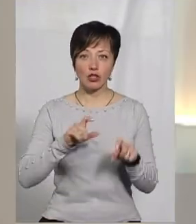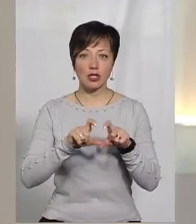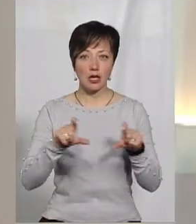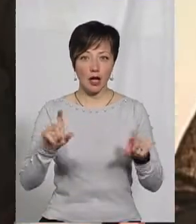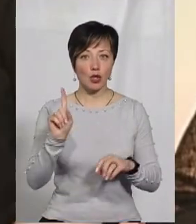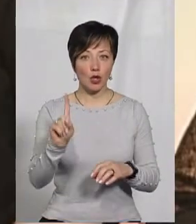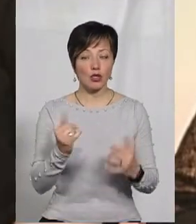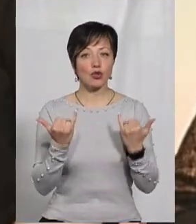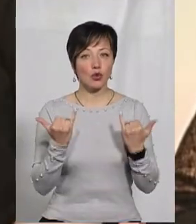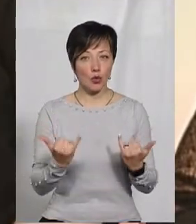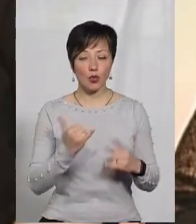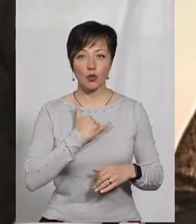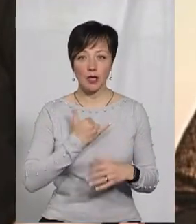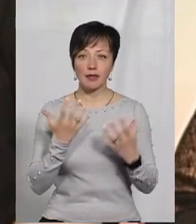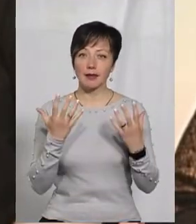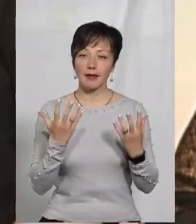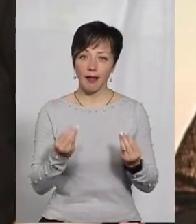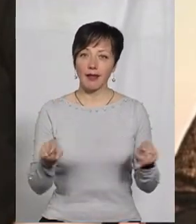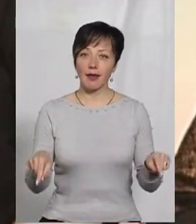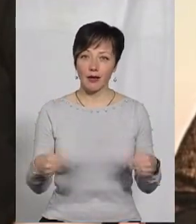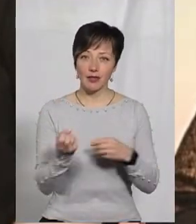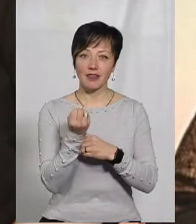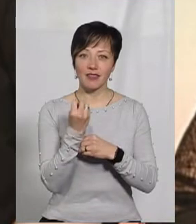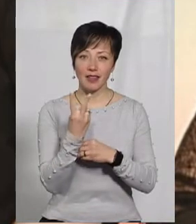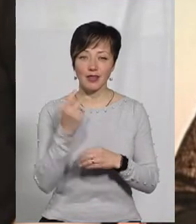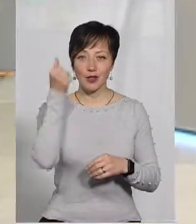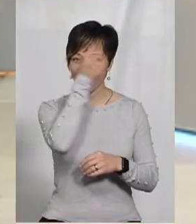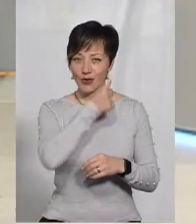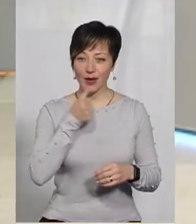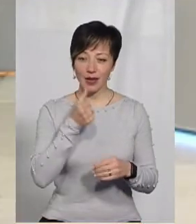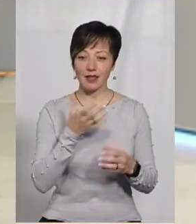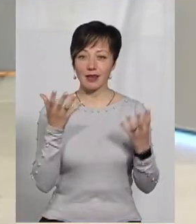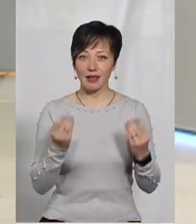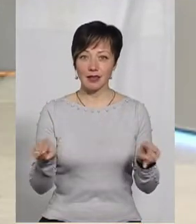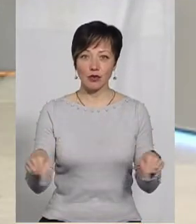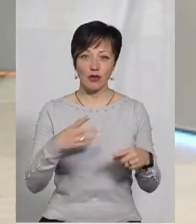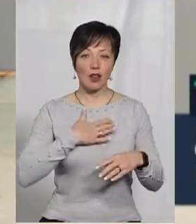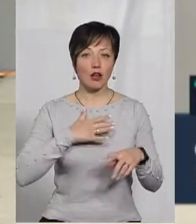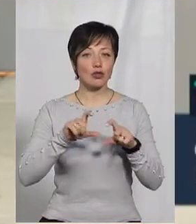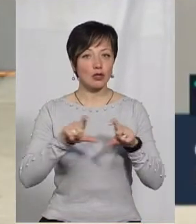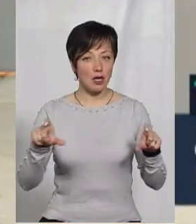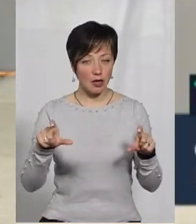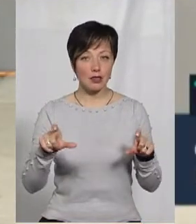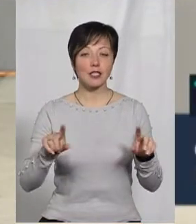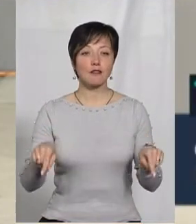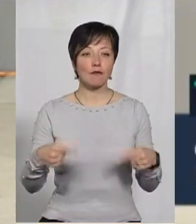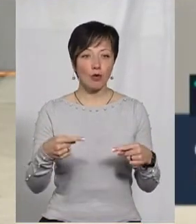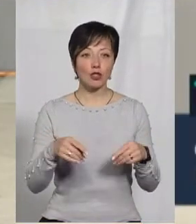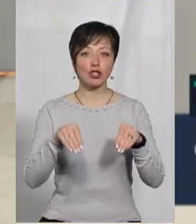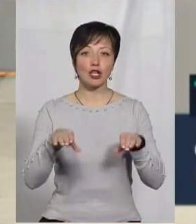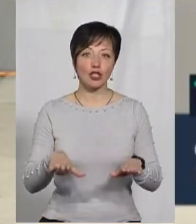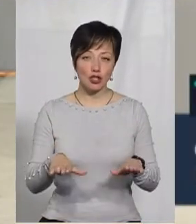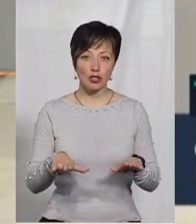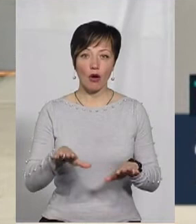заклад, до речі, сьогодні в нас день народження. 12 років з часу існування нашого закладу. Заклад створений за